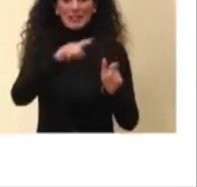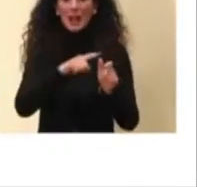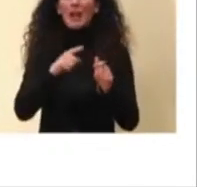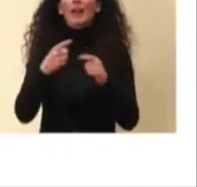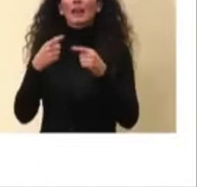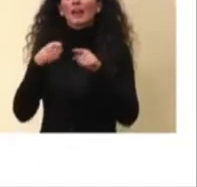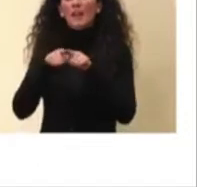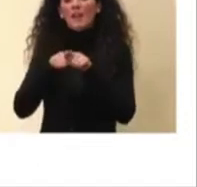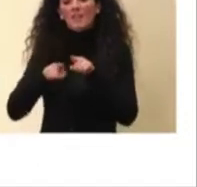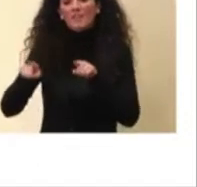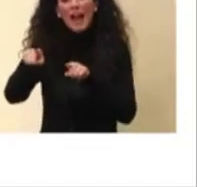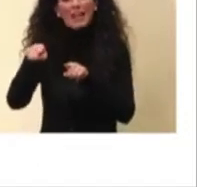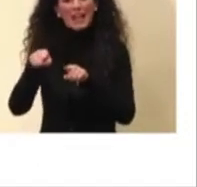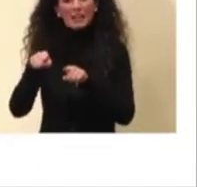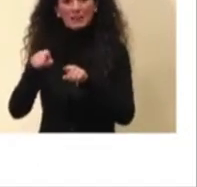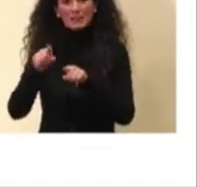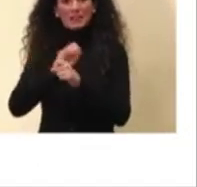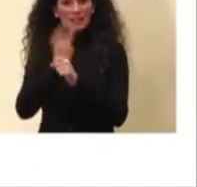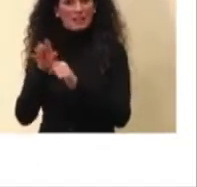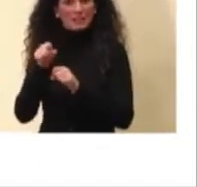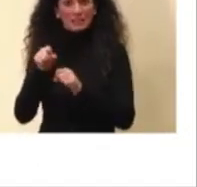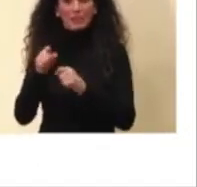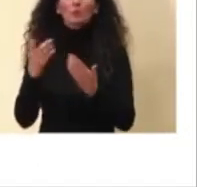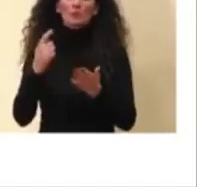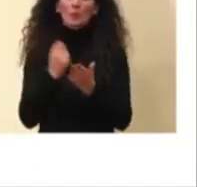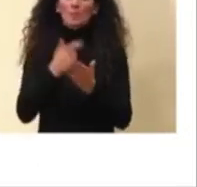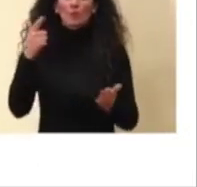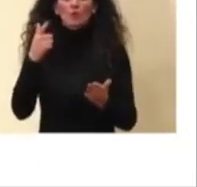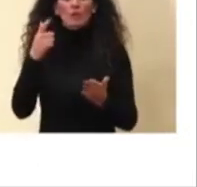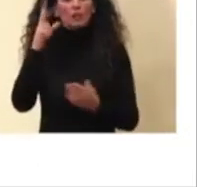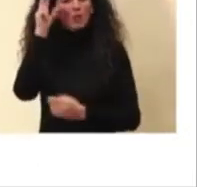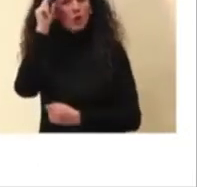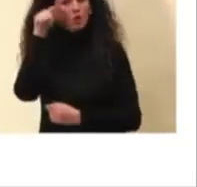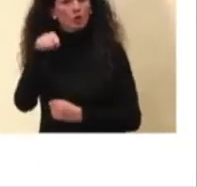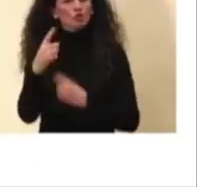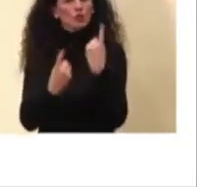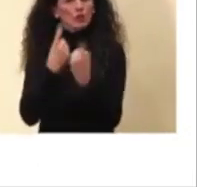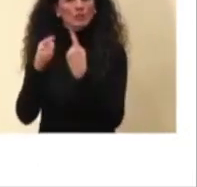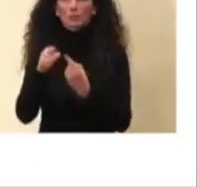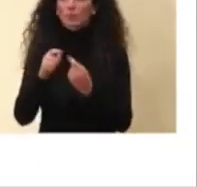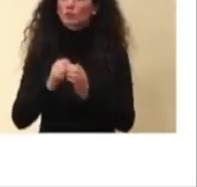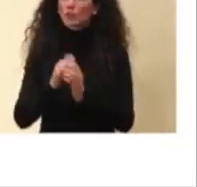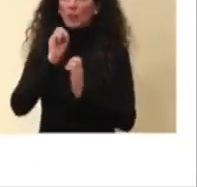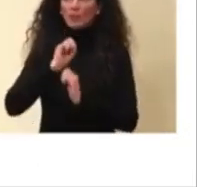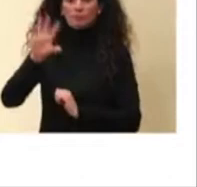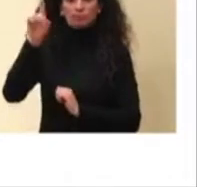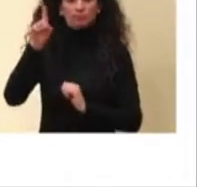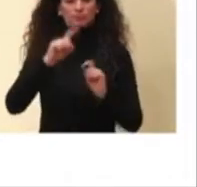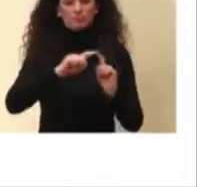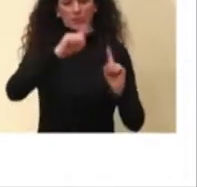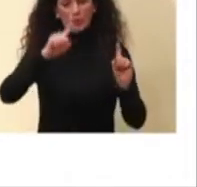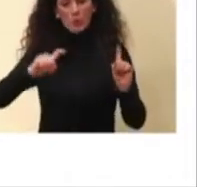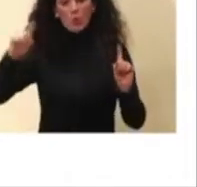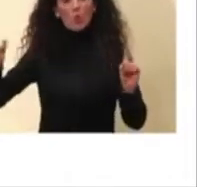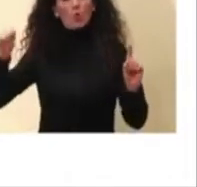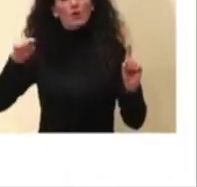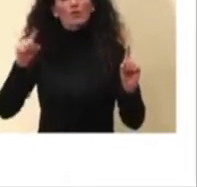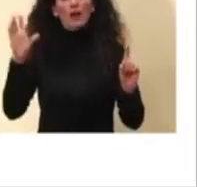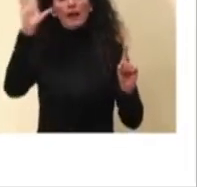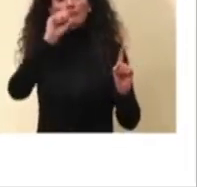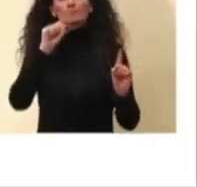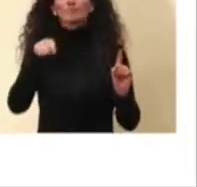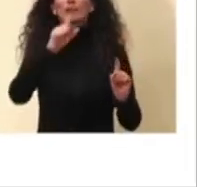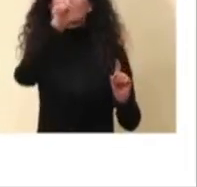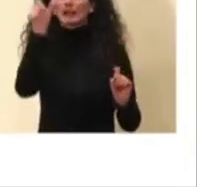importante avere questo tipo di conoscenza. Questo ci dà la curva e come mostra che il nostro paese in una